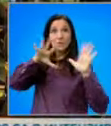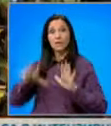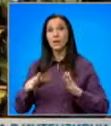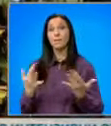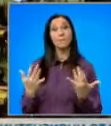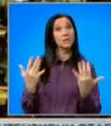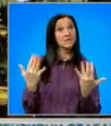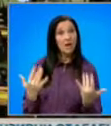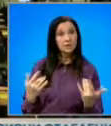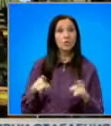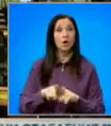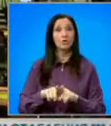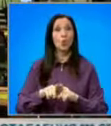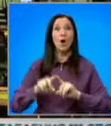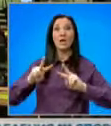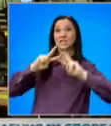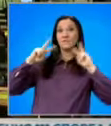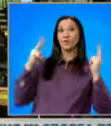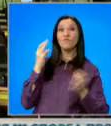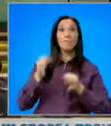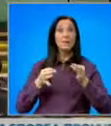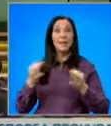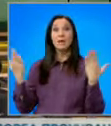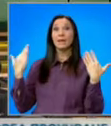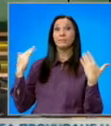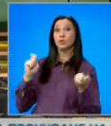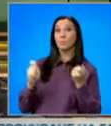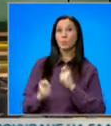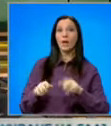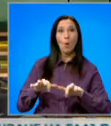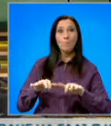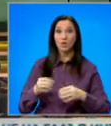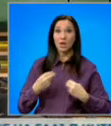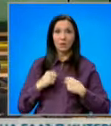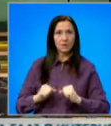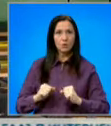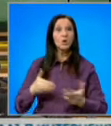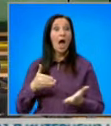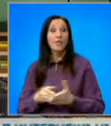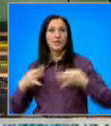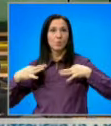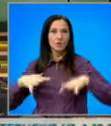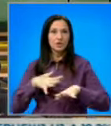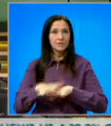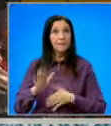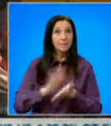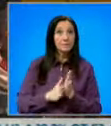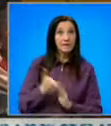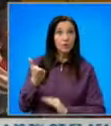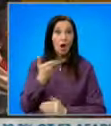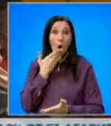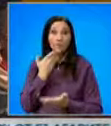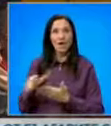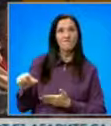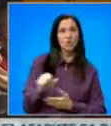предизвикателства като глобалната пандемия, климатичните промени, киберсигурността, антидемократичните системи. При справенето с тях той обеща